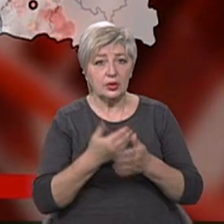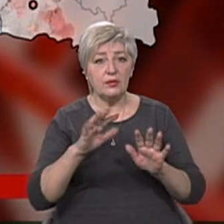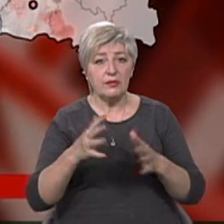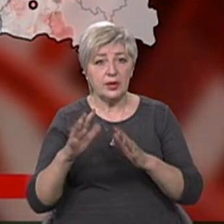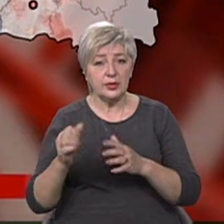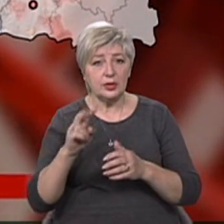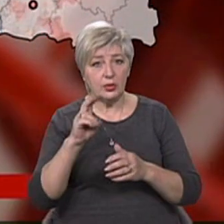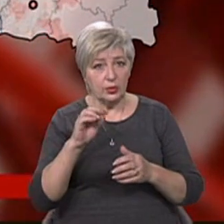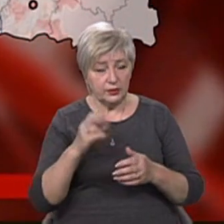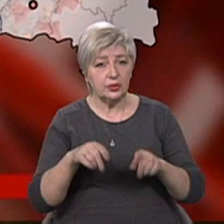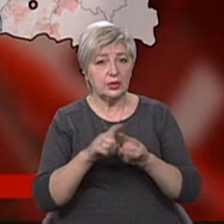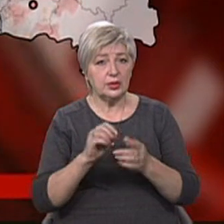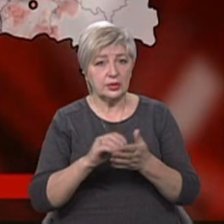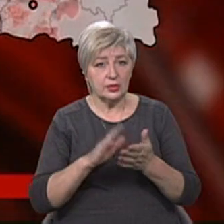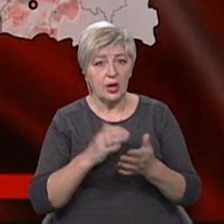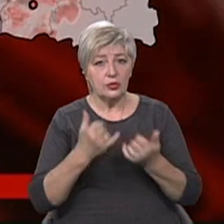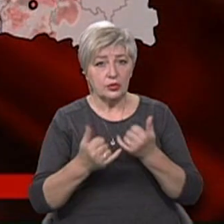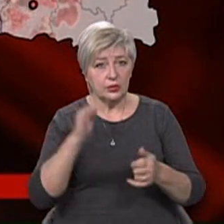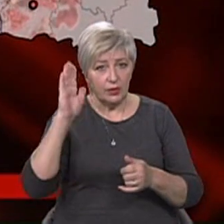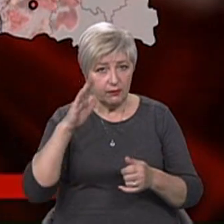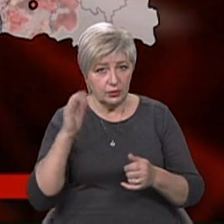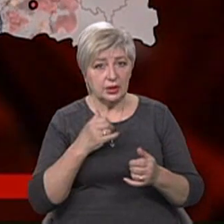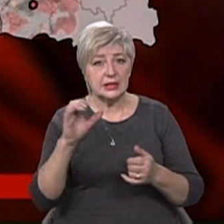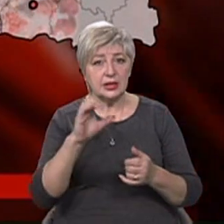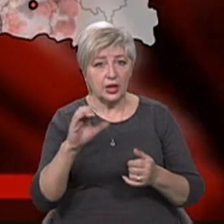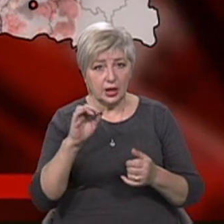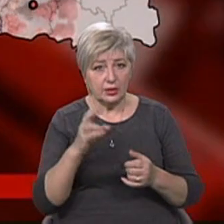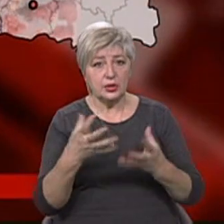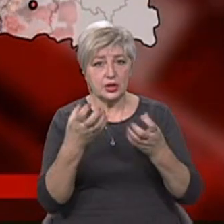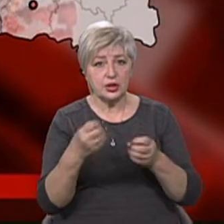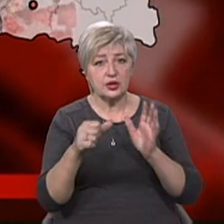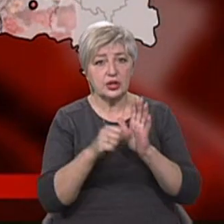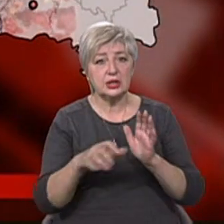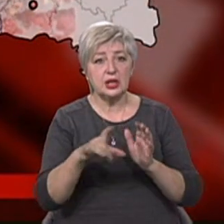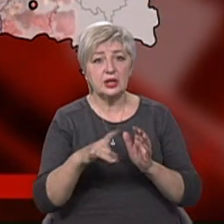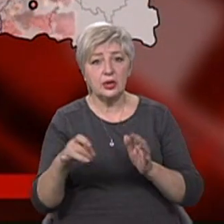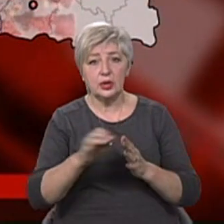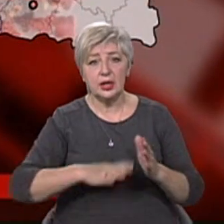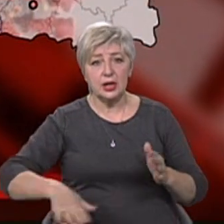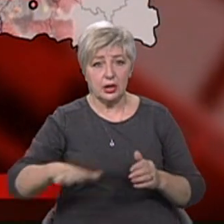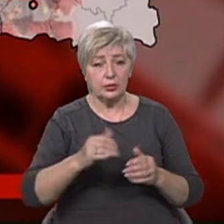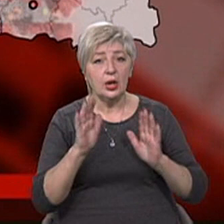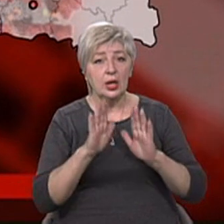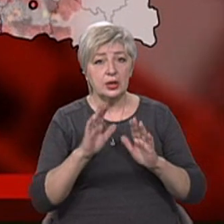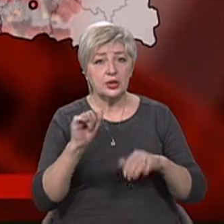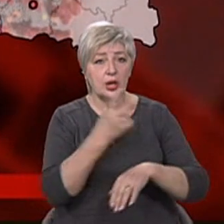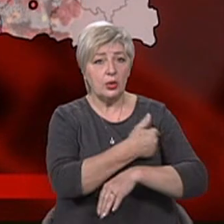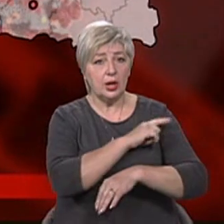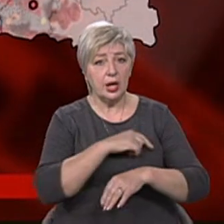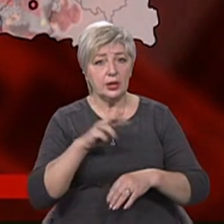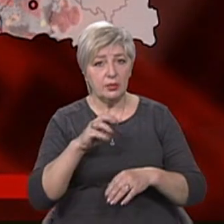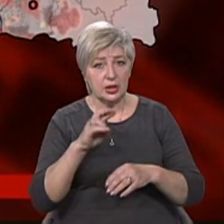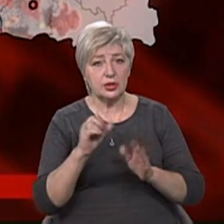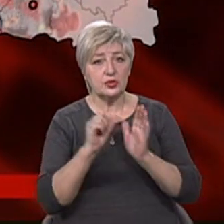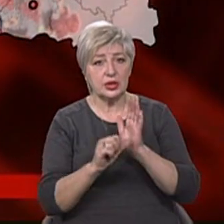ковіду також зафіксували у Жовтих водах, Синельниковому та ще шести районах регіону. Лише у лікарні Мечникова 60